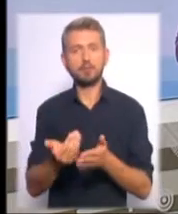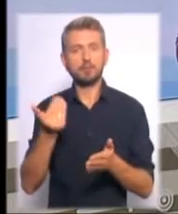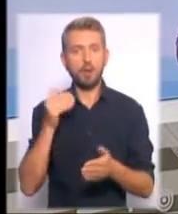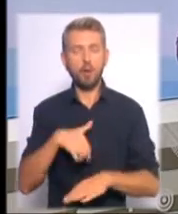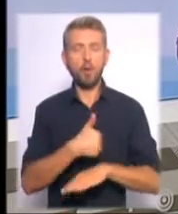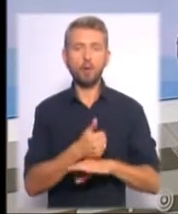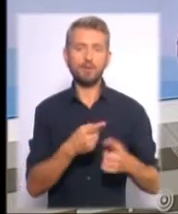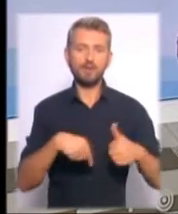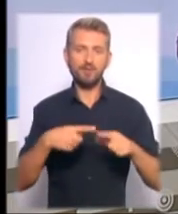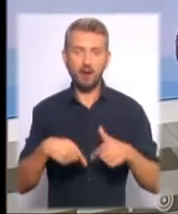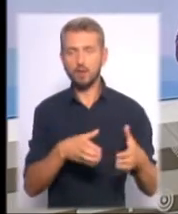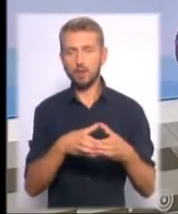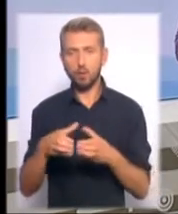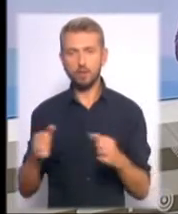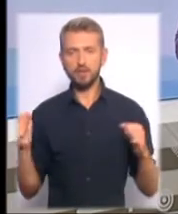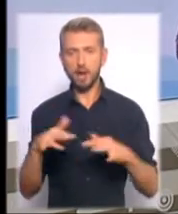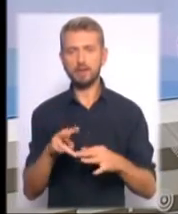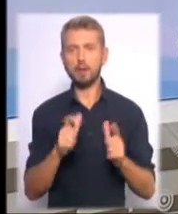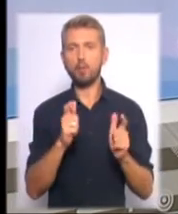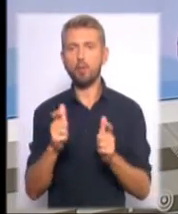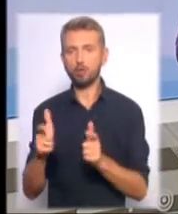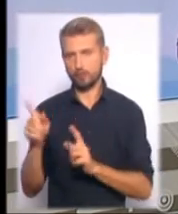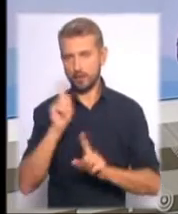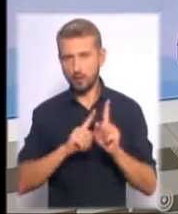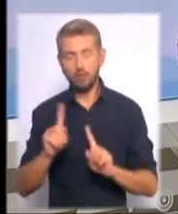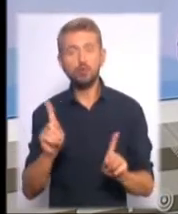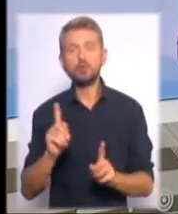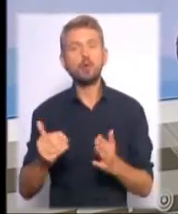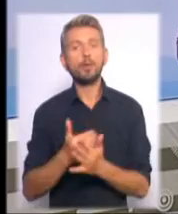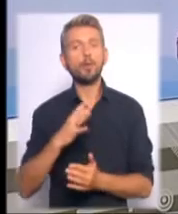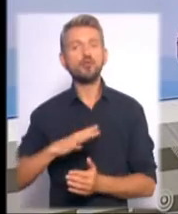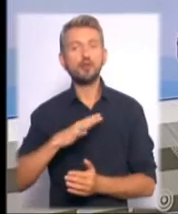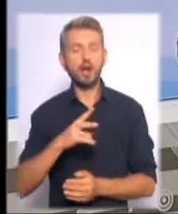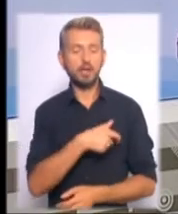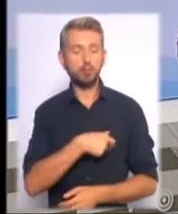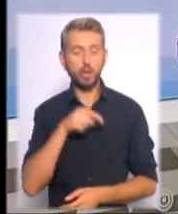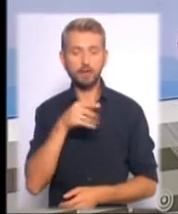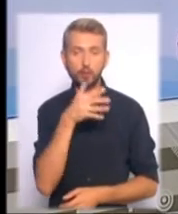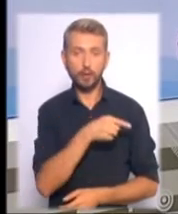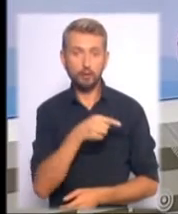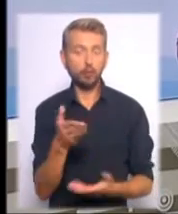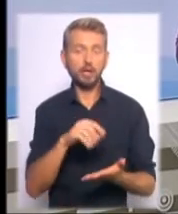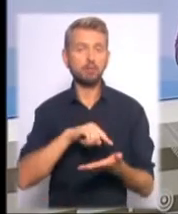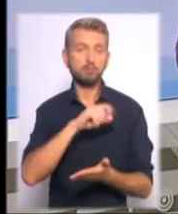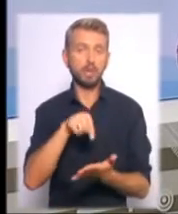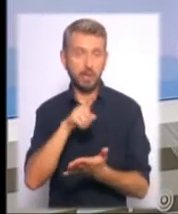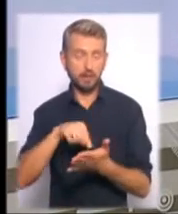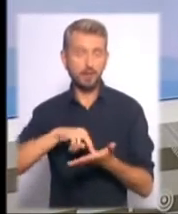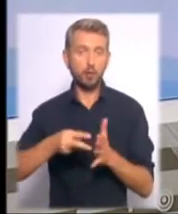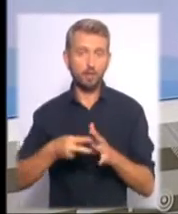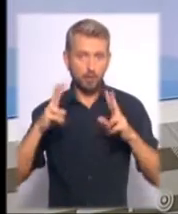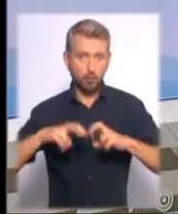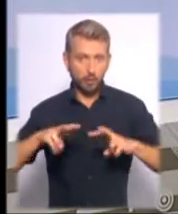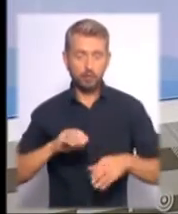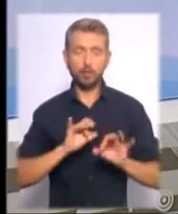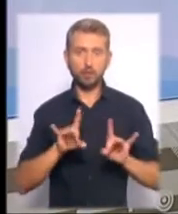фракцій та груп зібралися на погоджувальну раду. Що нового чекає на депутатів цього сезону і які питання запланували до розгляду, розкаже Світлана